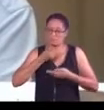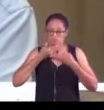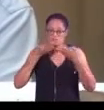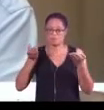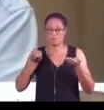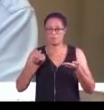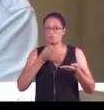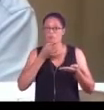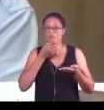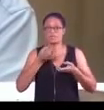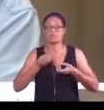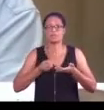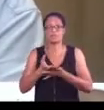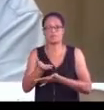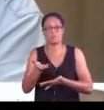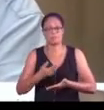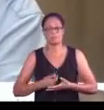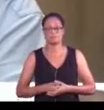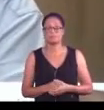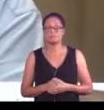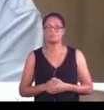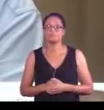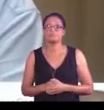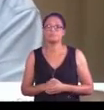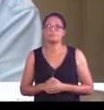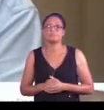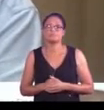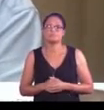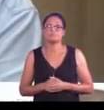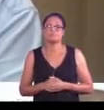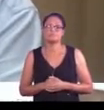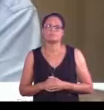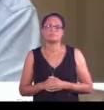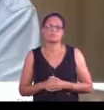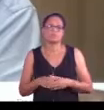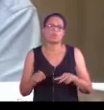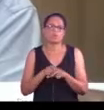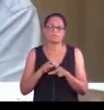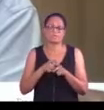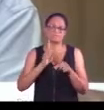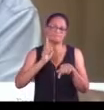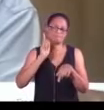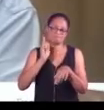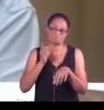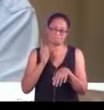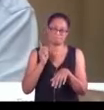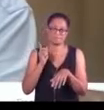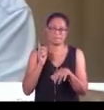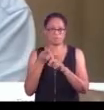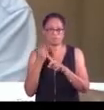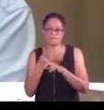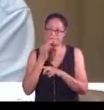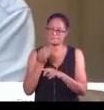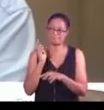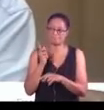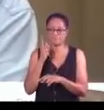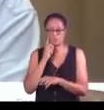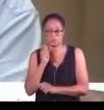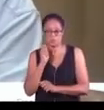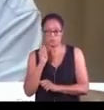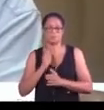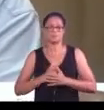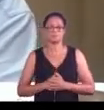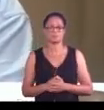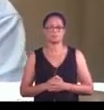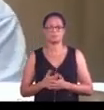pour donner ces informations, et un petit peu rappeler chacun a ses obligations. Donc vous voyez à la fin, j'avais donc deux